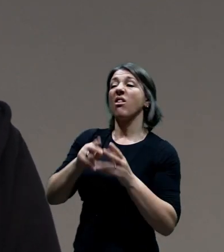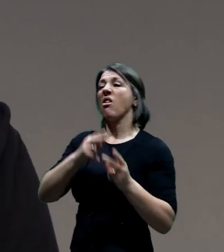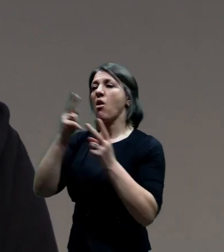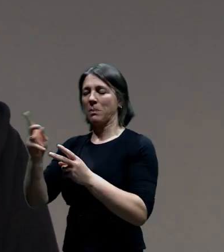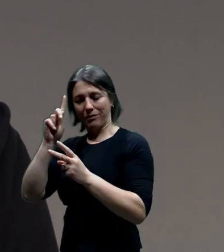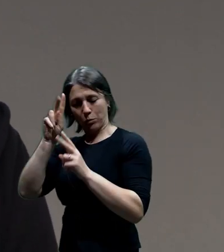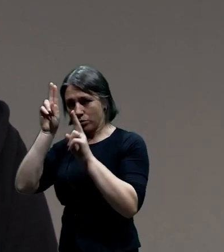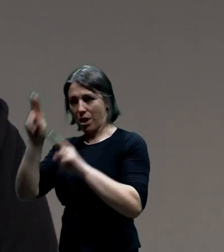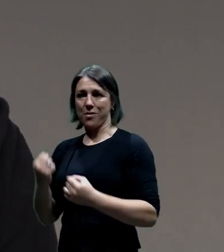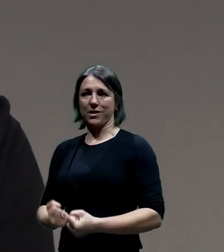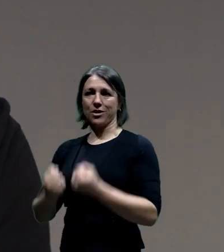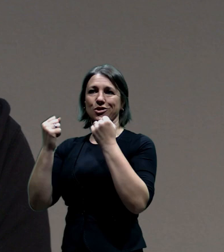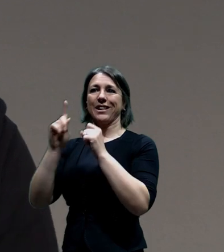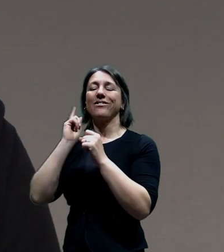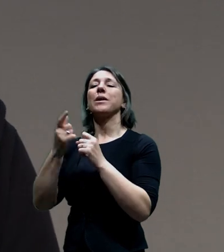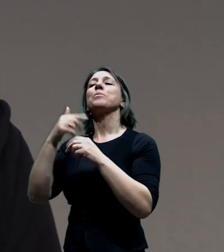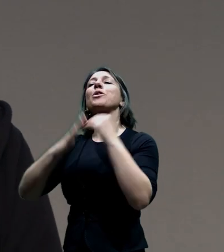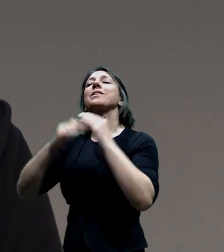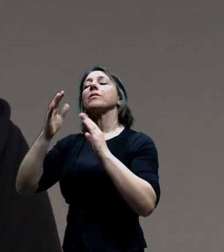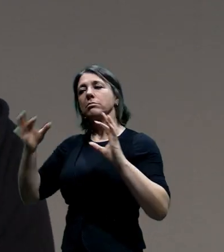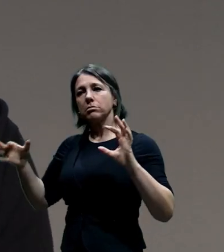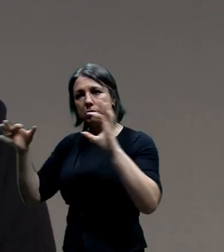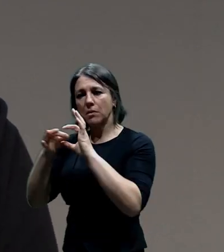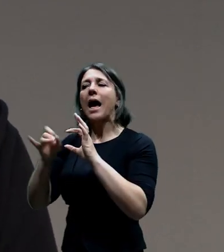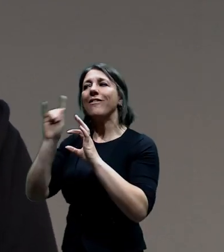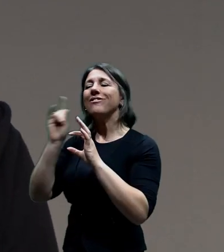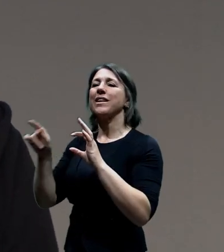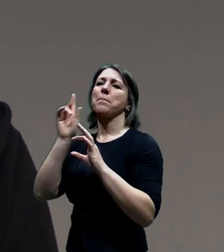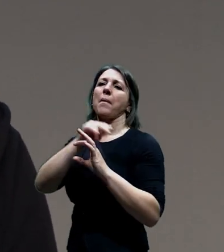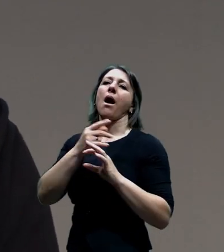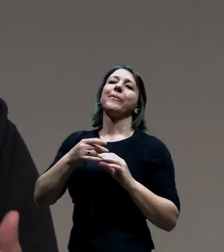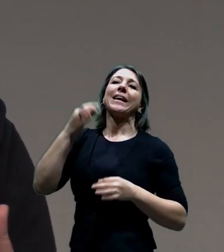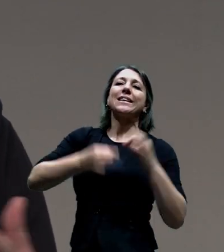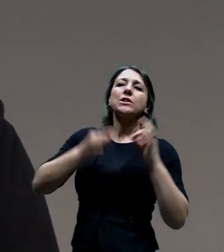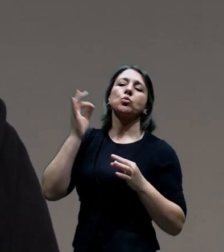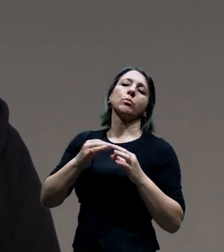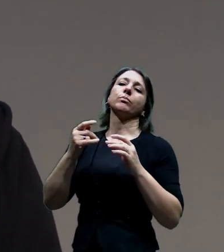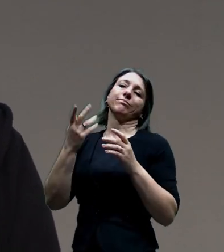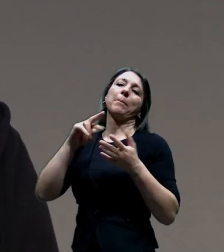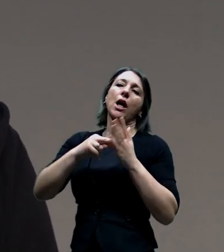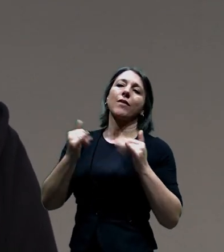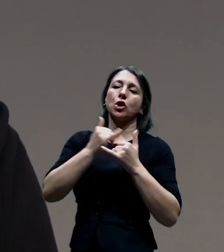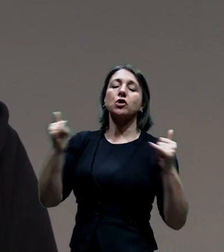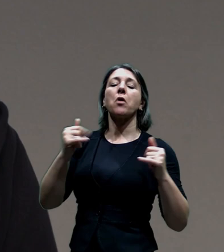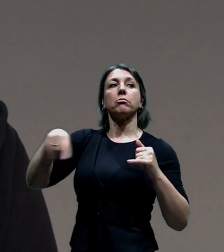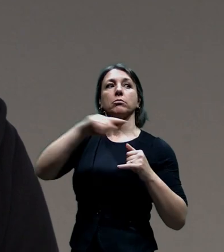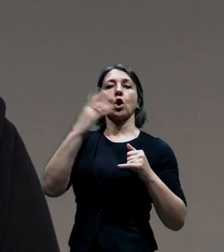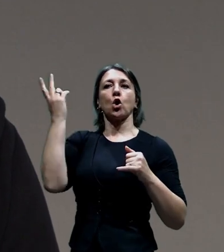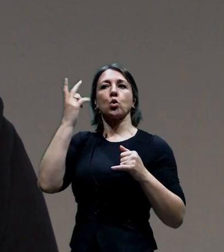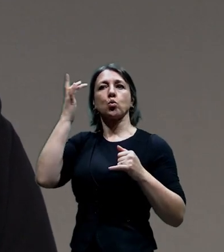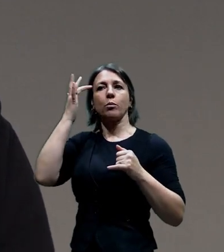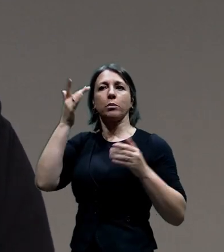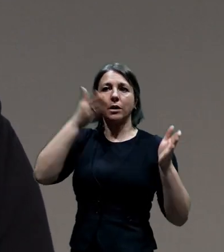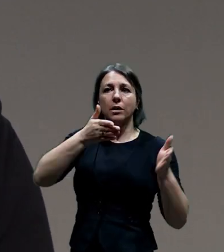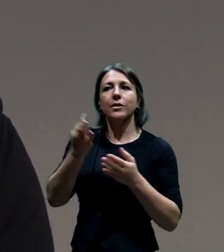do té příměstské krajiny, tak na i prů jsou prostě krajináři, jsou tam dopravní inženýři, kteří vlastně to intenzivně řešejí ten problém. A